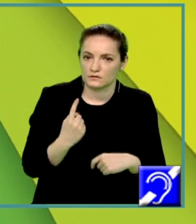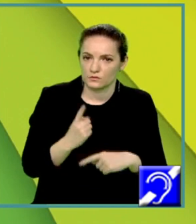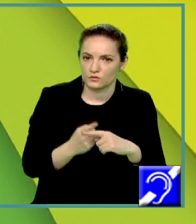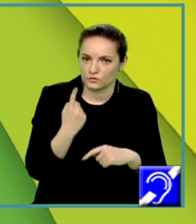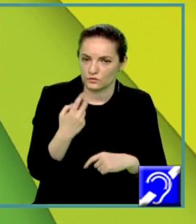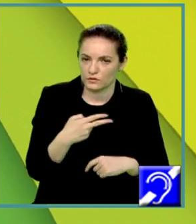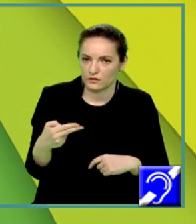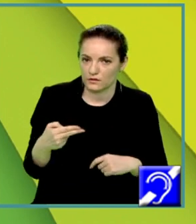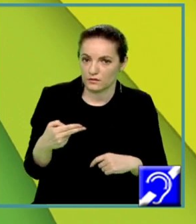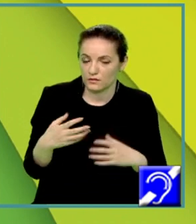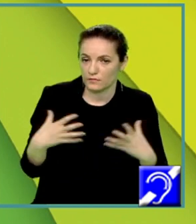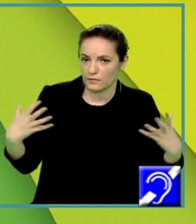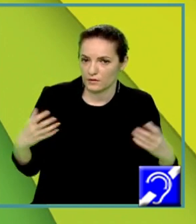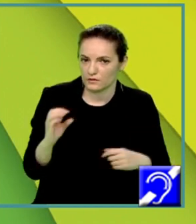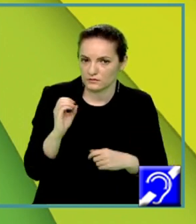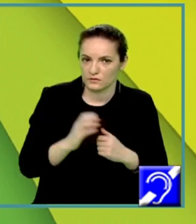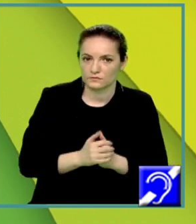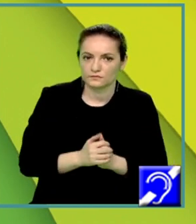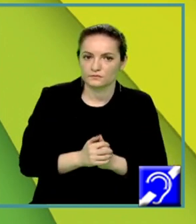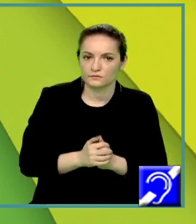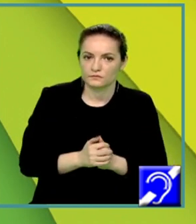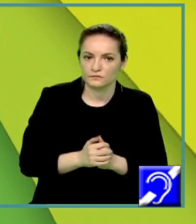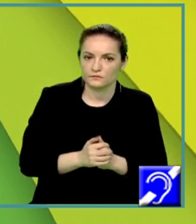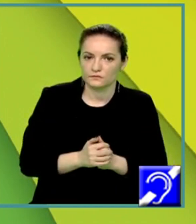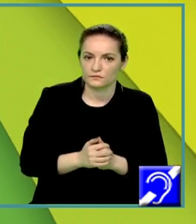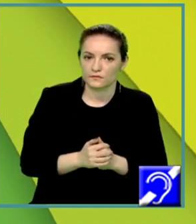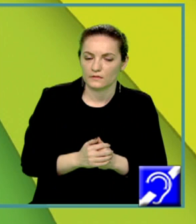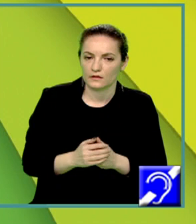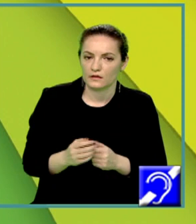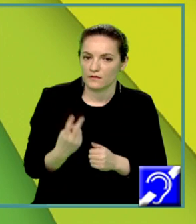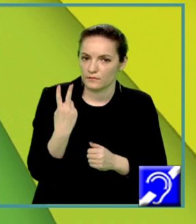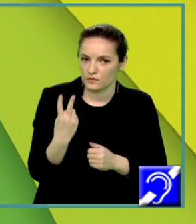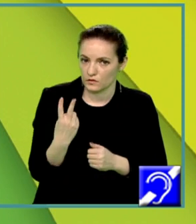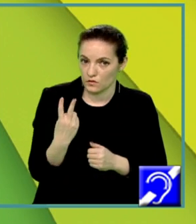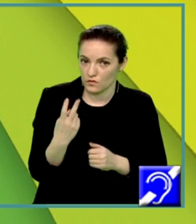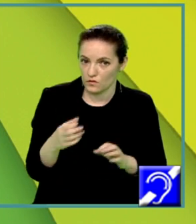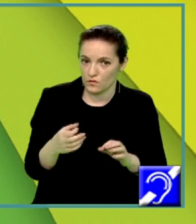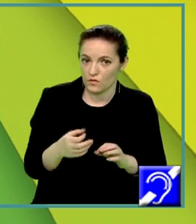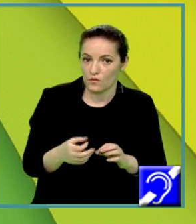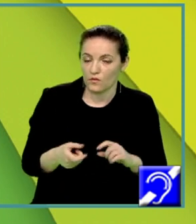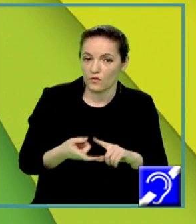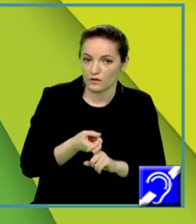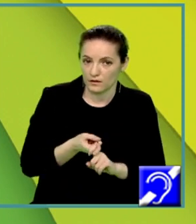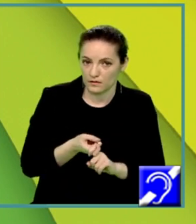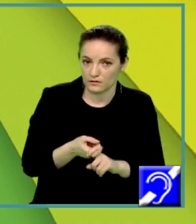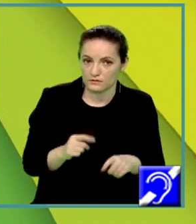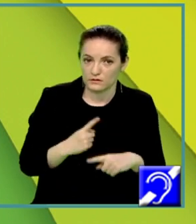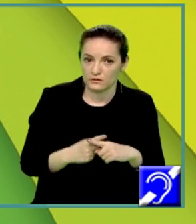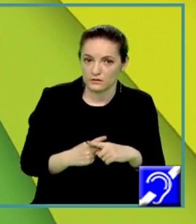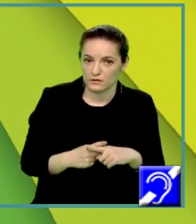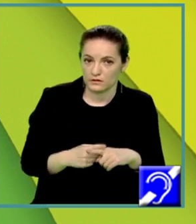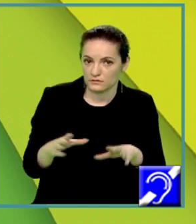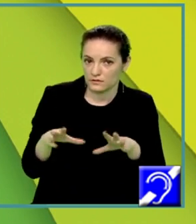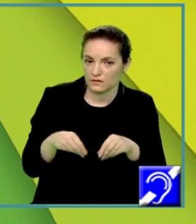obținem x mai mare decât minus 1. Din cele două relații obținute și anume, x aparține conform